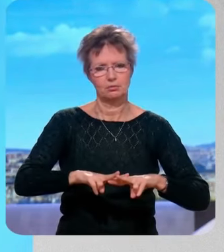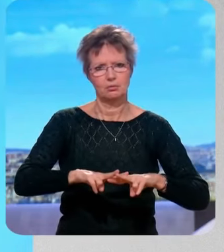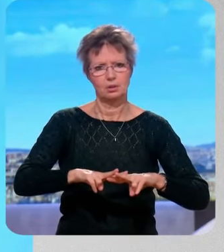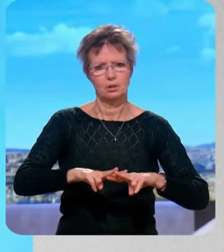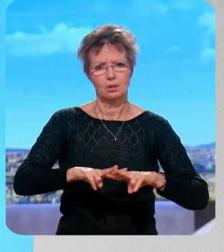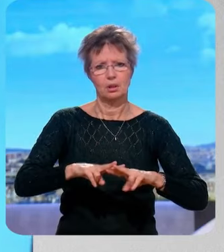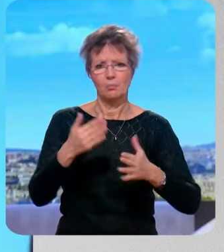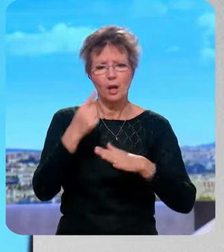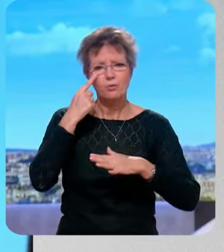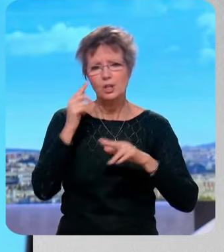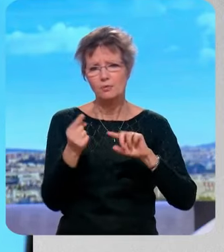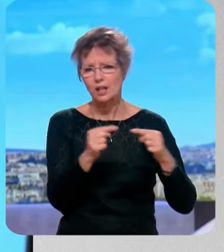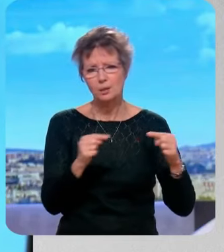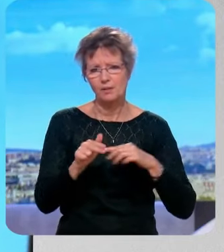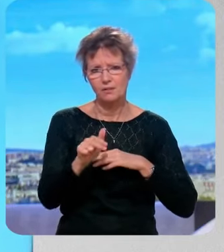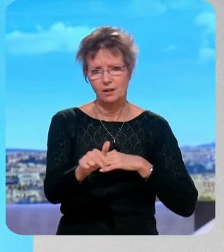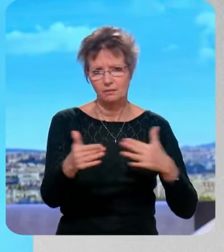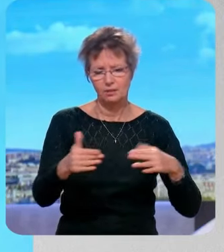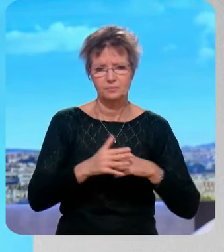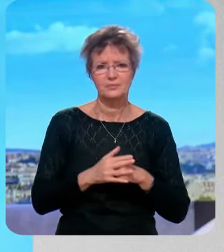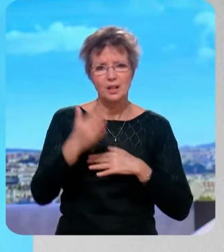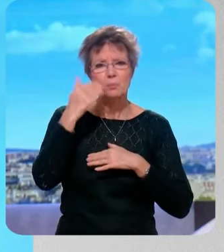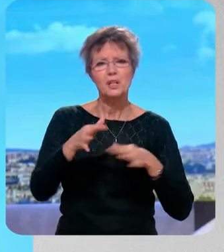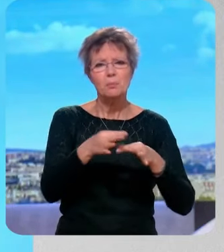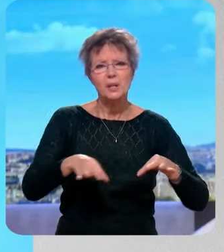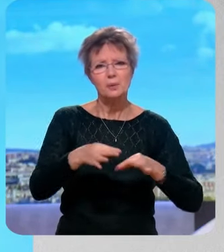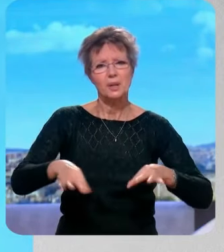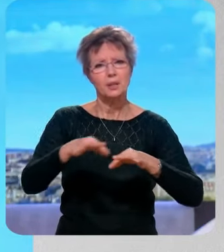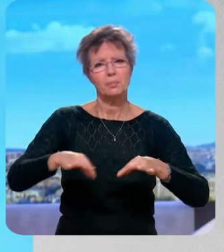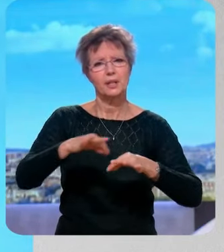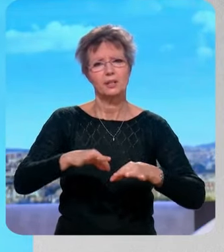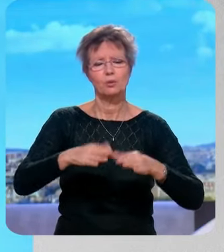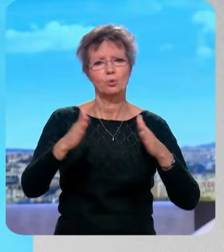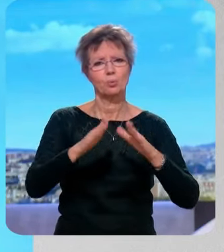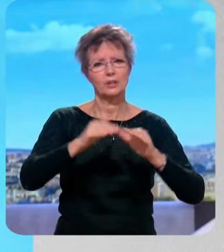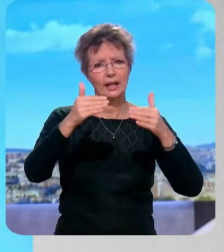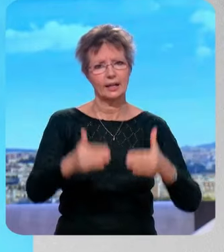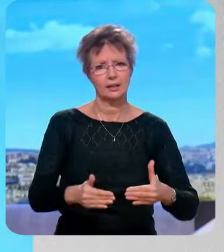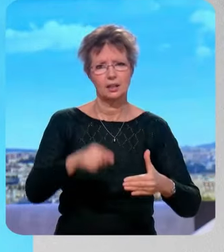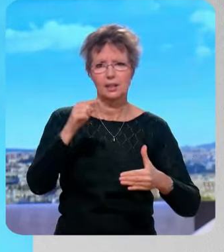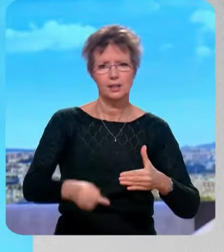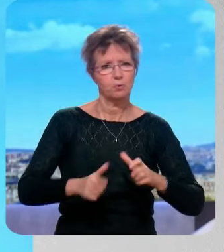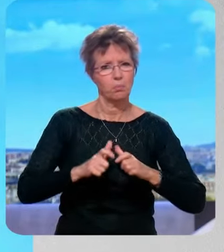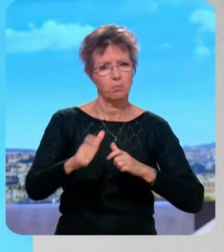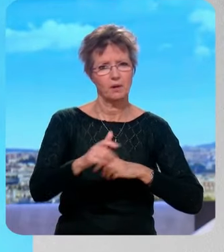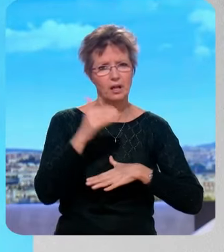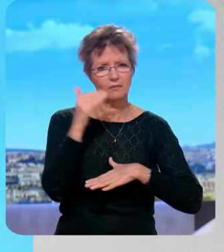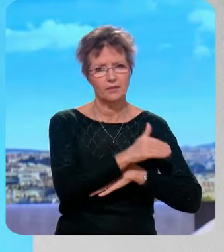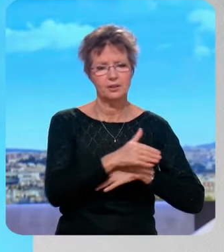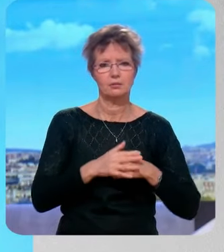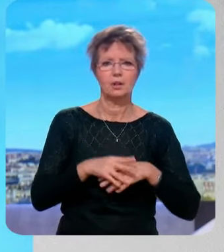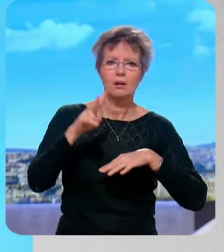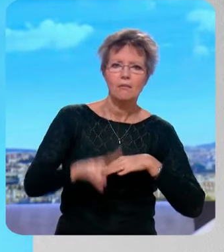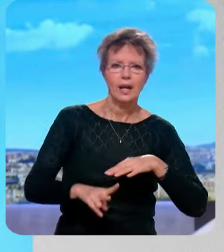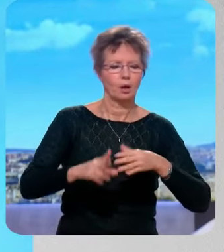des débats qu'on aura dans le débat européen, quand autant de pays disent des choses, il faut qu'il y un processus plus rapide, même s'il peut y avoir des sujets